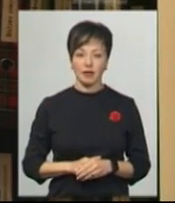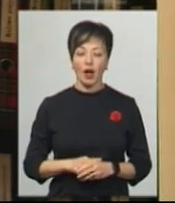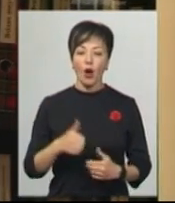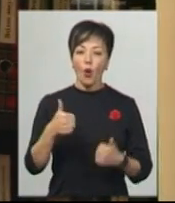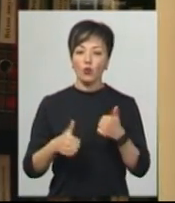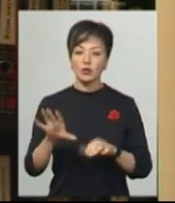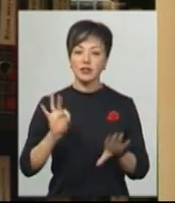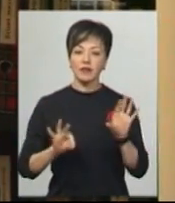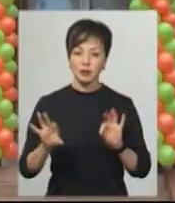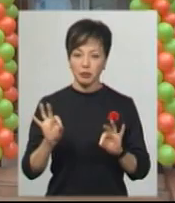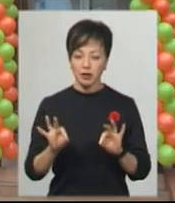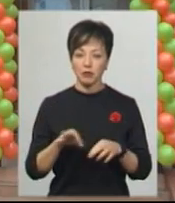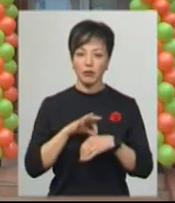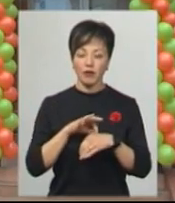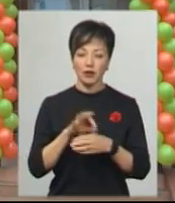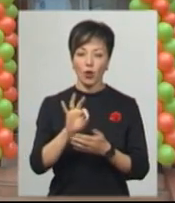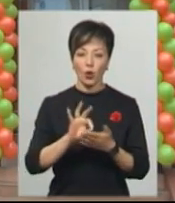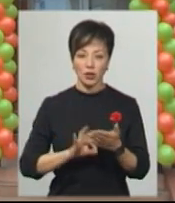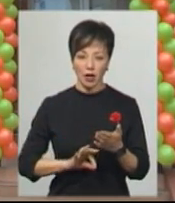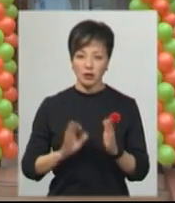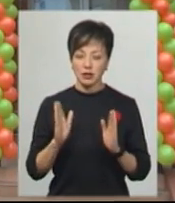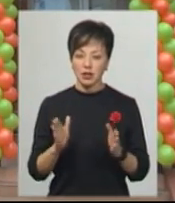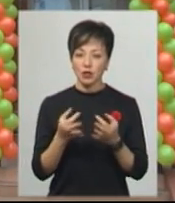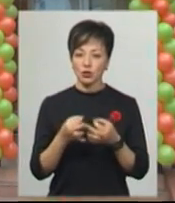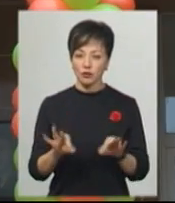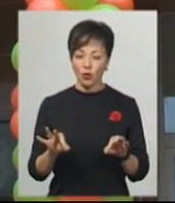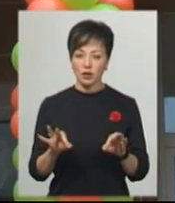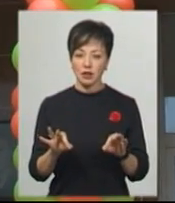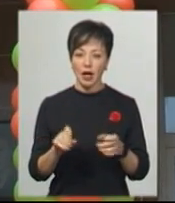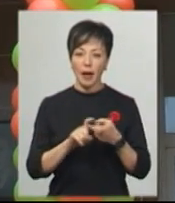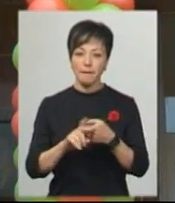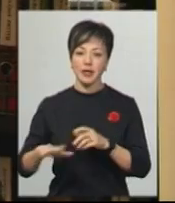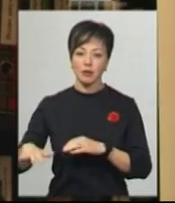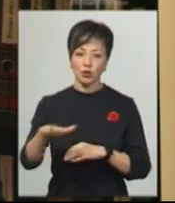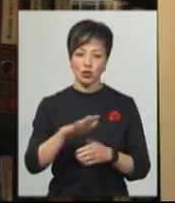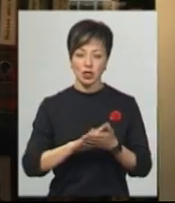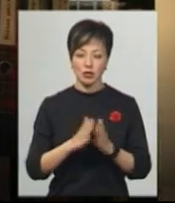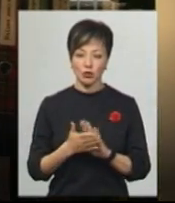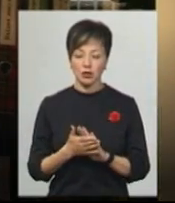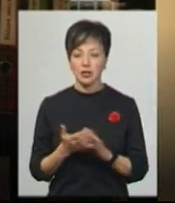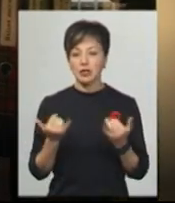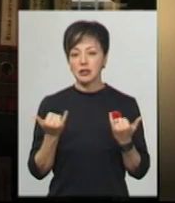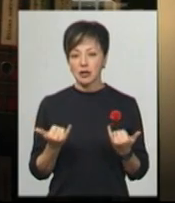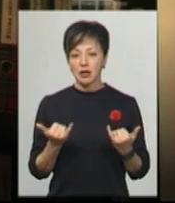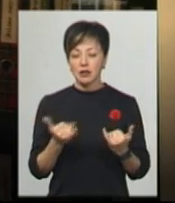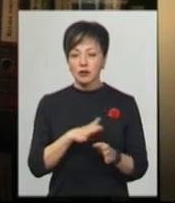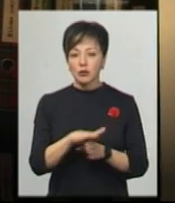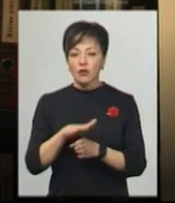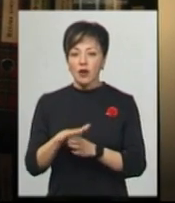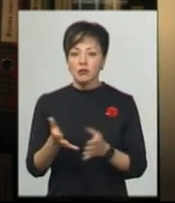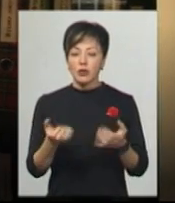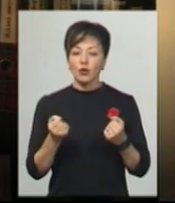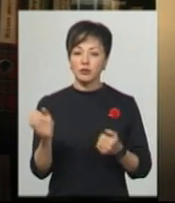конкурсний відбір у гімназії проведуть одразу ж, як тільки дозволить епідеміологічна ситуація. Зараз відбувається прийом заяв